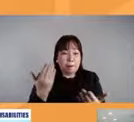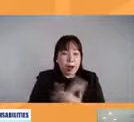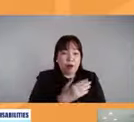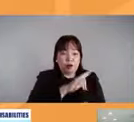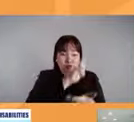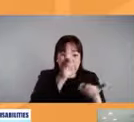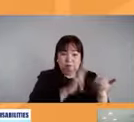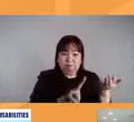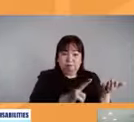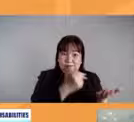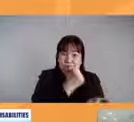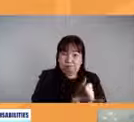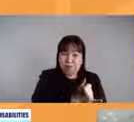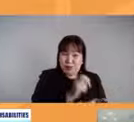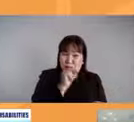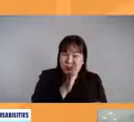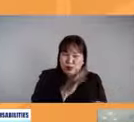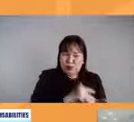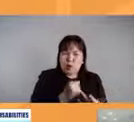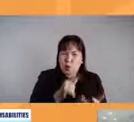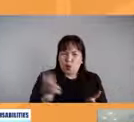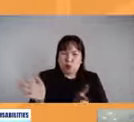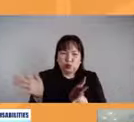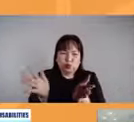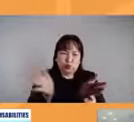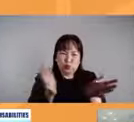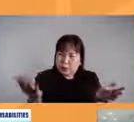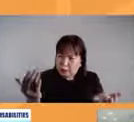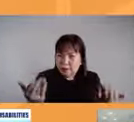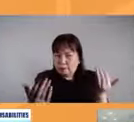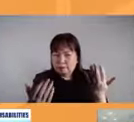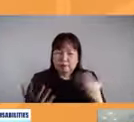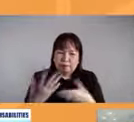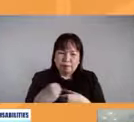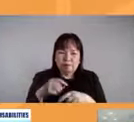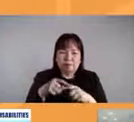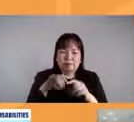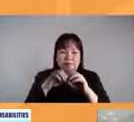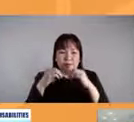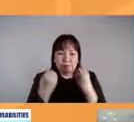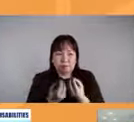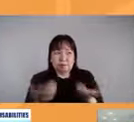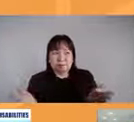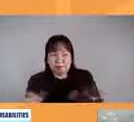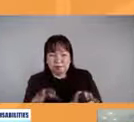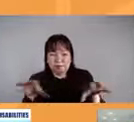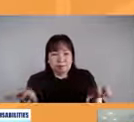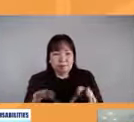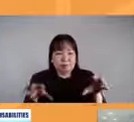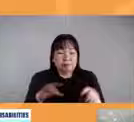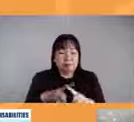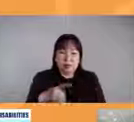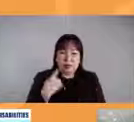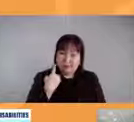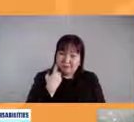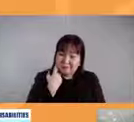talagang inaano yung may disabled people organization pero lately